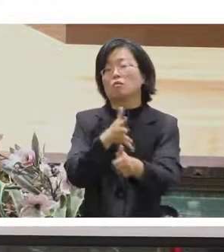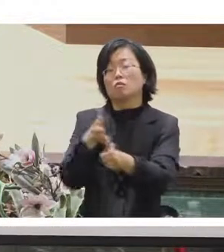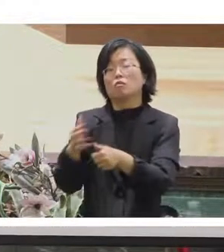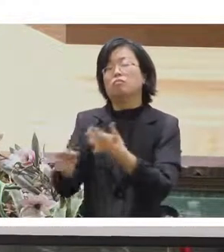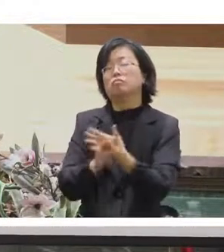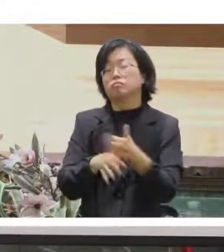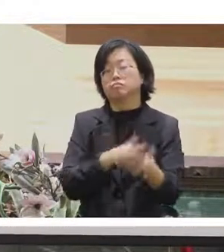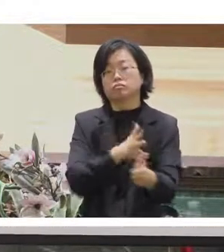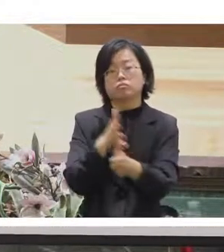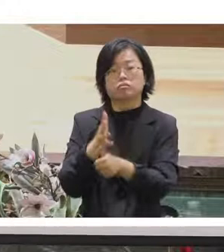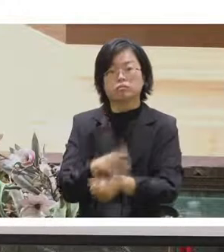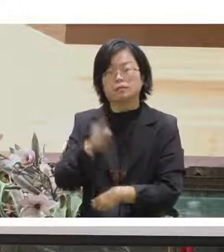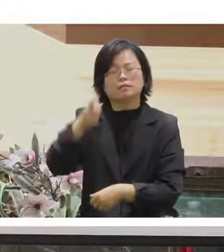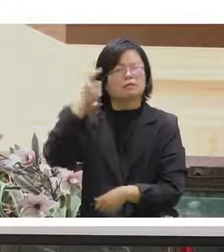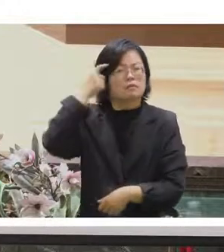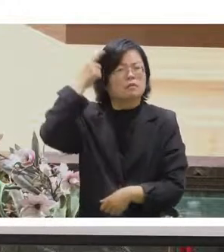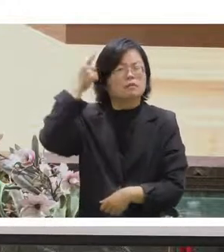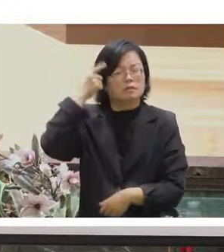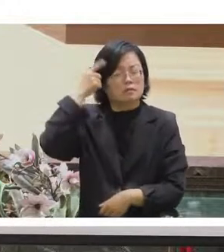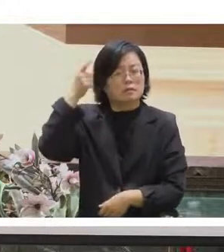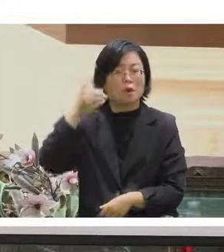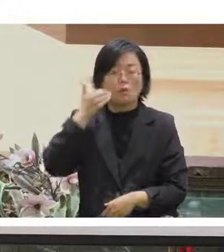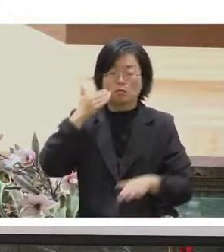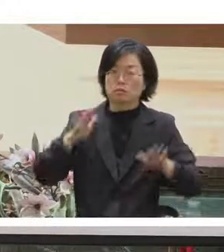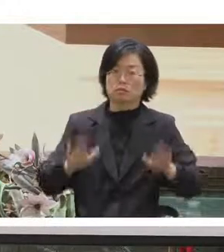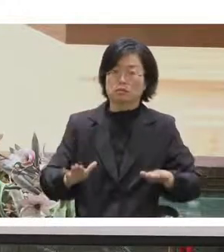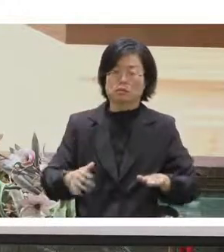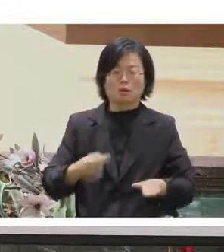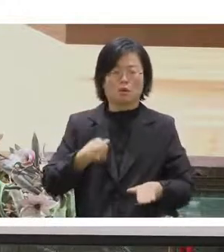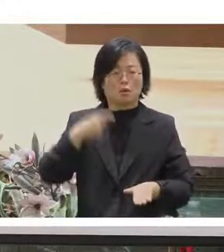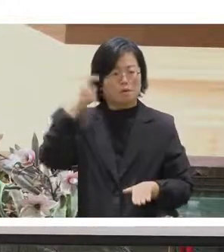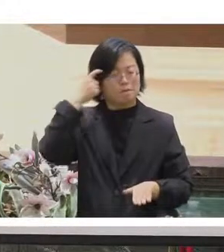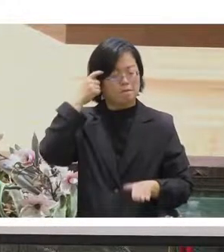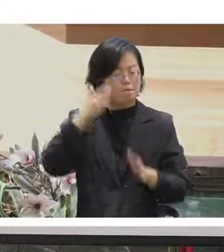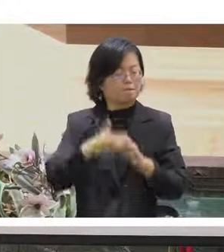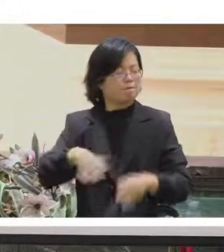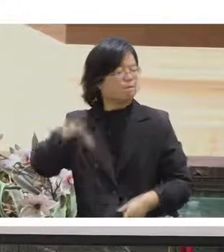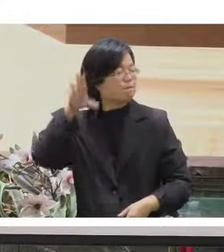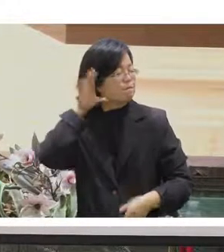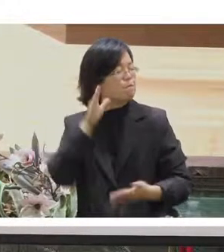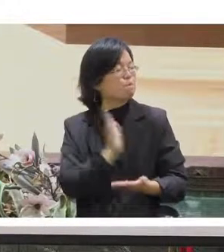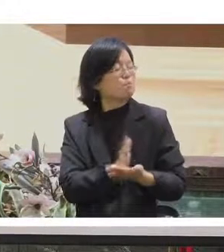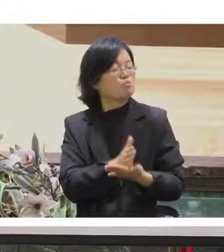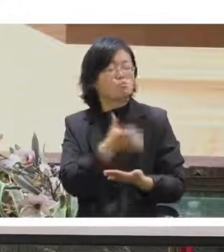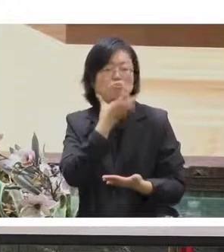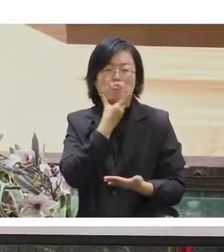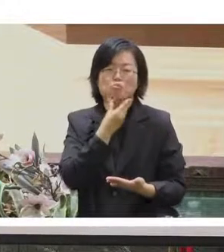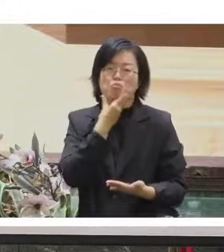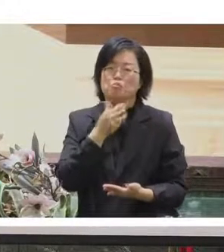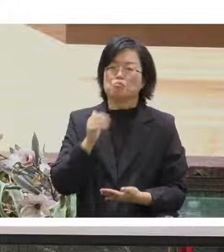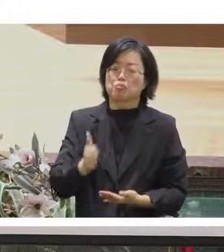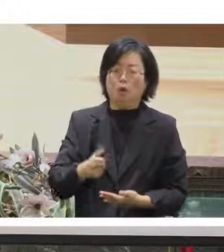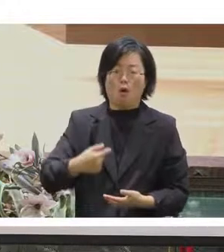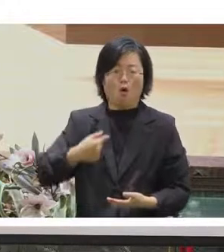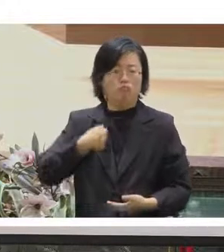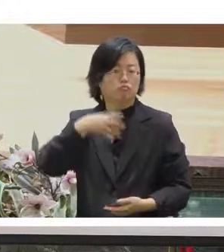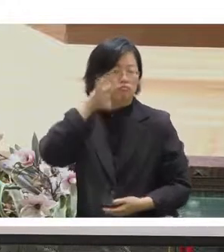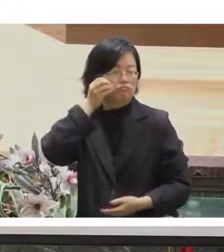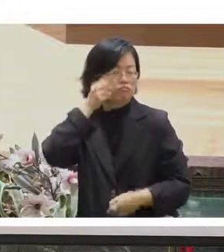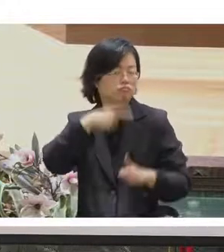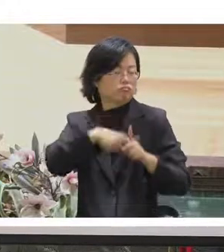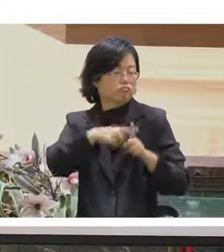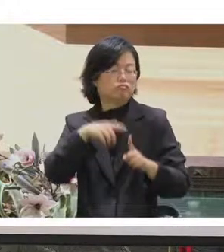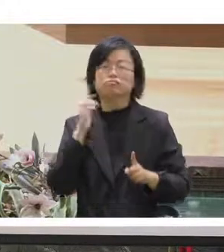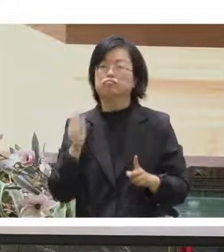就好就是我今天如果要好好聽一場演講然後要當一個好觀眾就是守